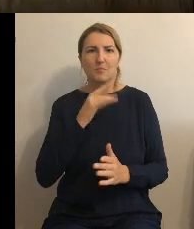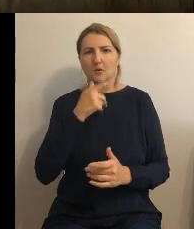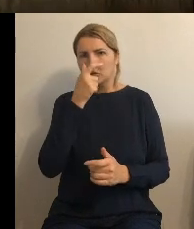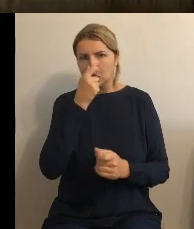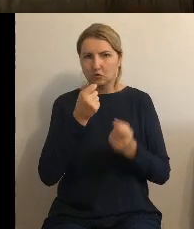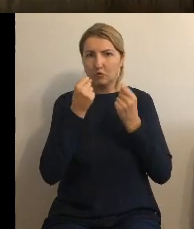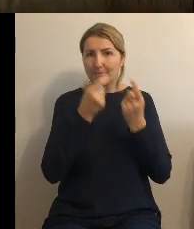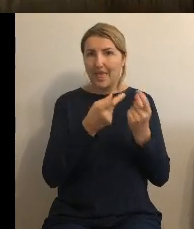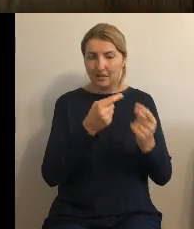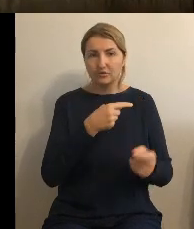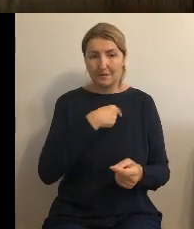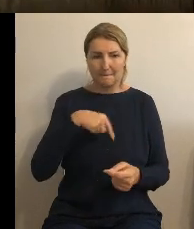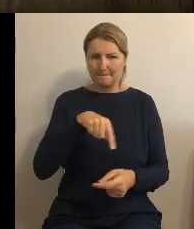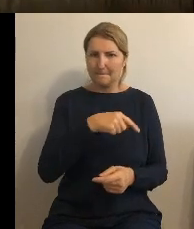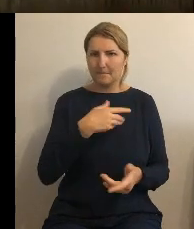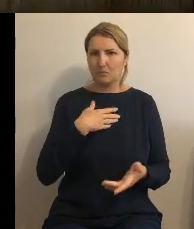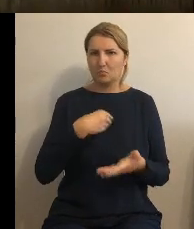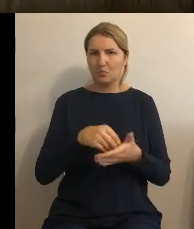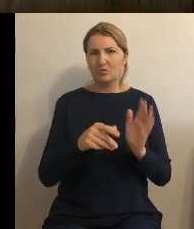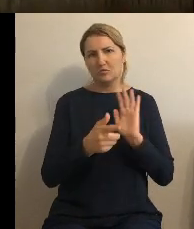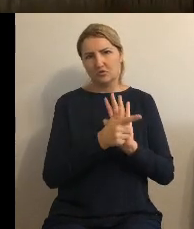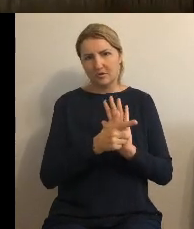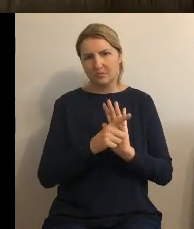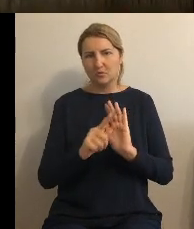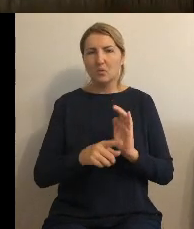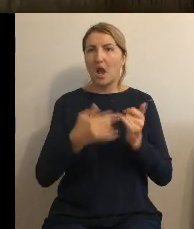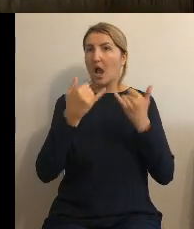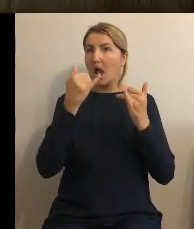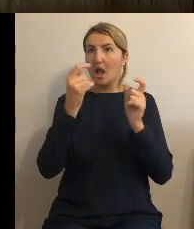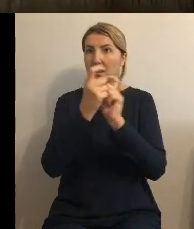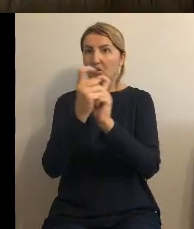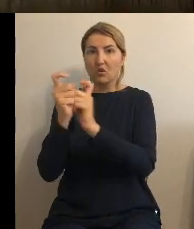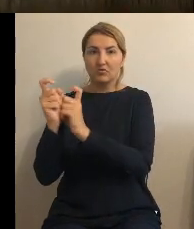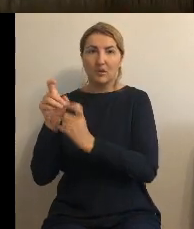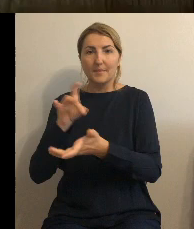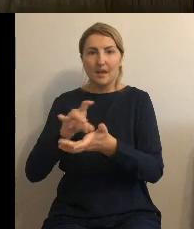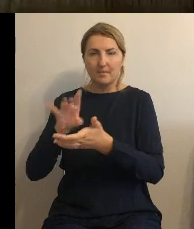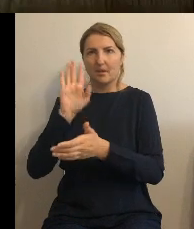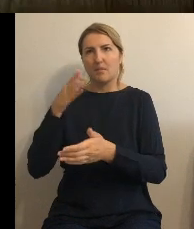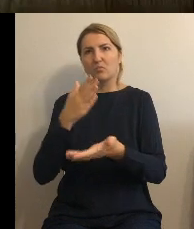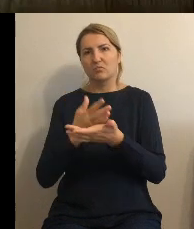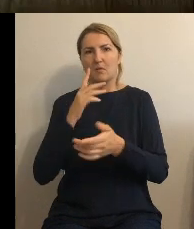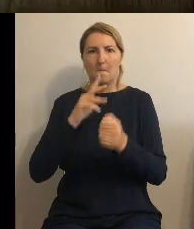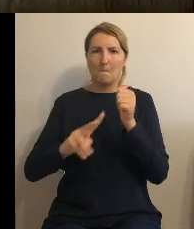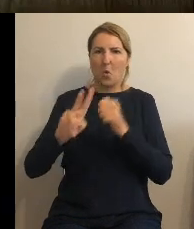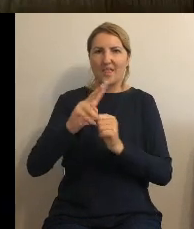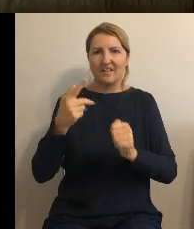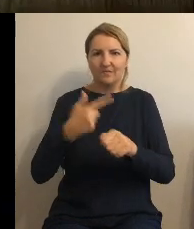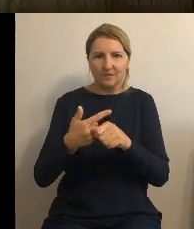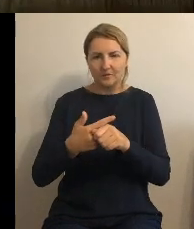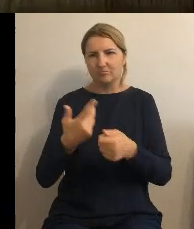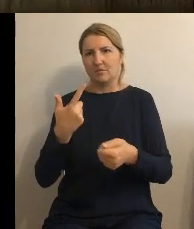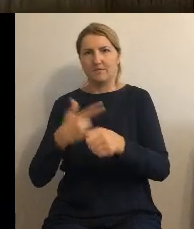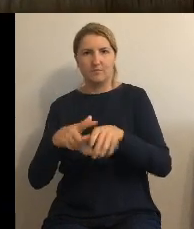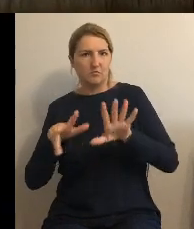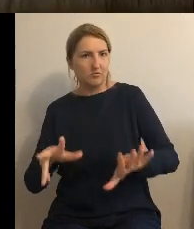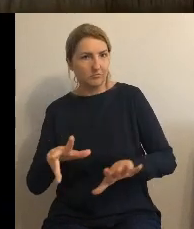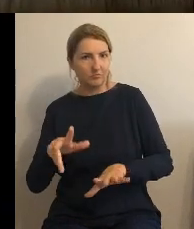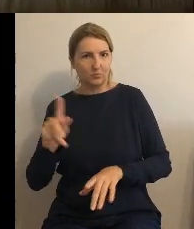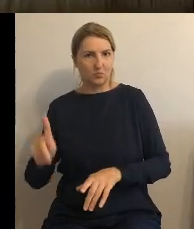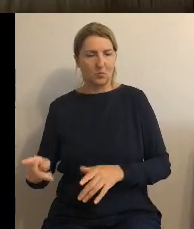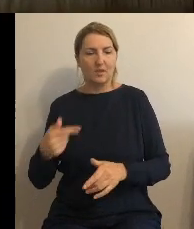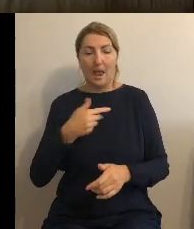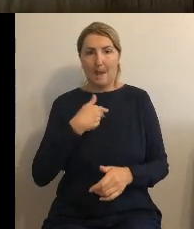śmieci a wszyscy wokół już mają po 28 20 i więcej złotych tak a my tutaj jesteśmy cały czas na stawce 17